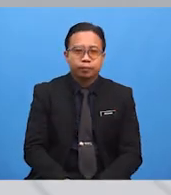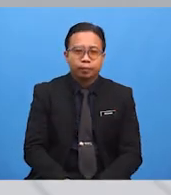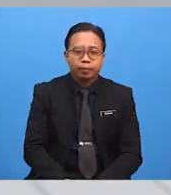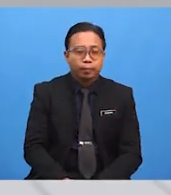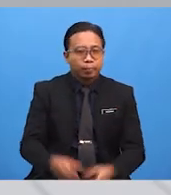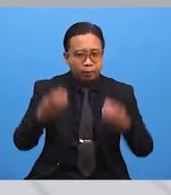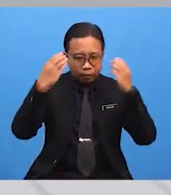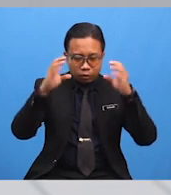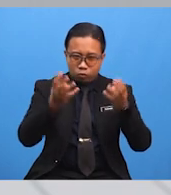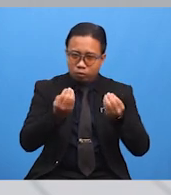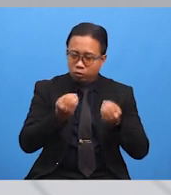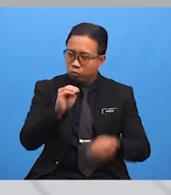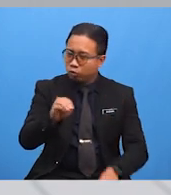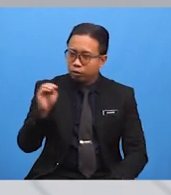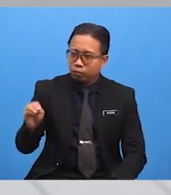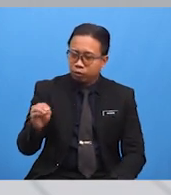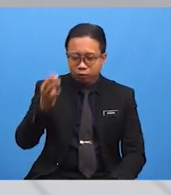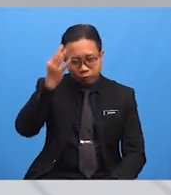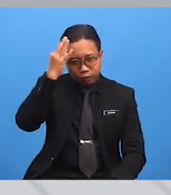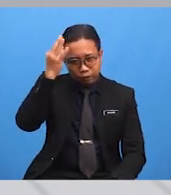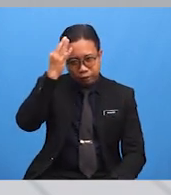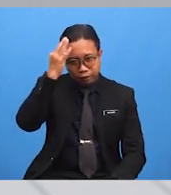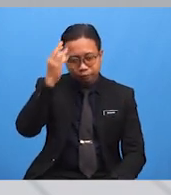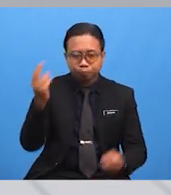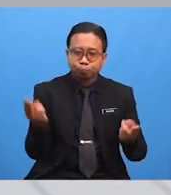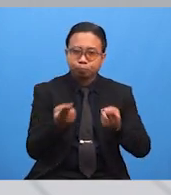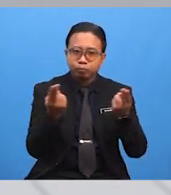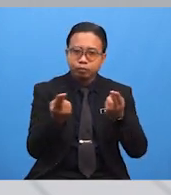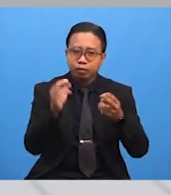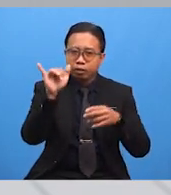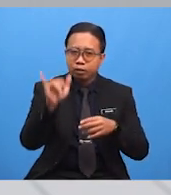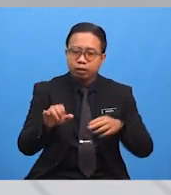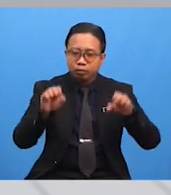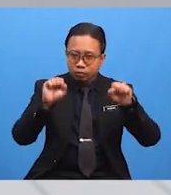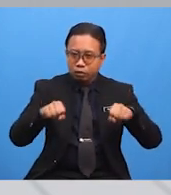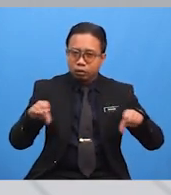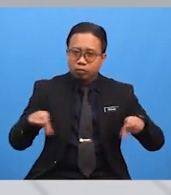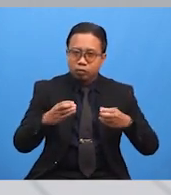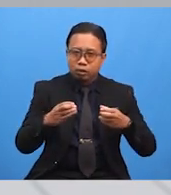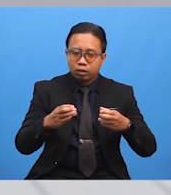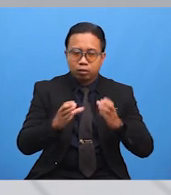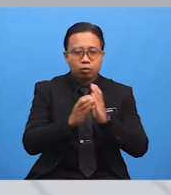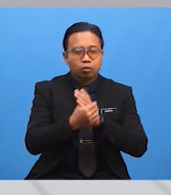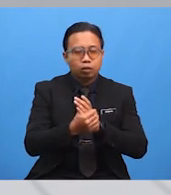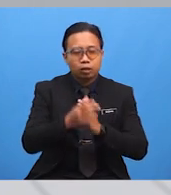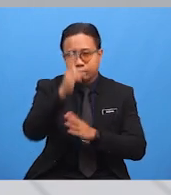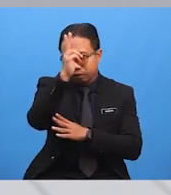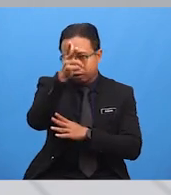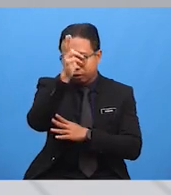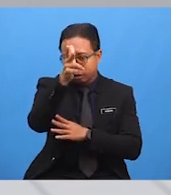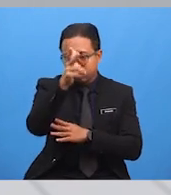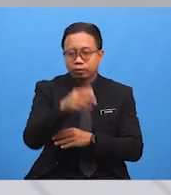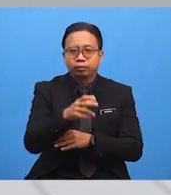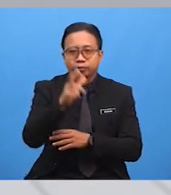cikgu mahukan murid-murid memikirkan usaha yang boleh dilakukan oleh pihak kerajaan,